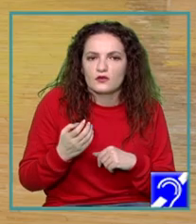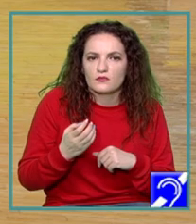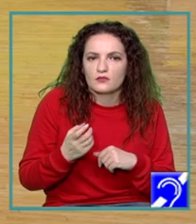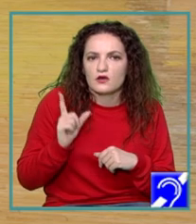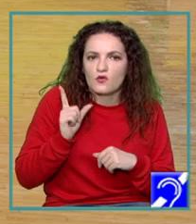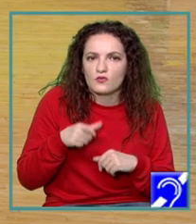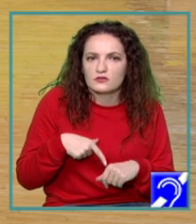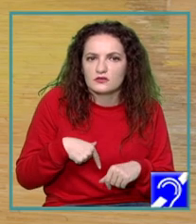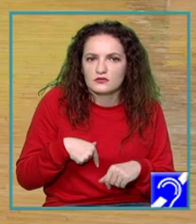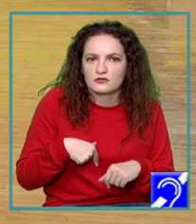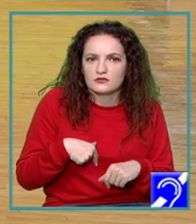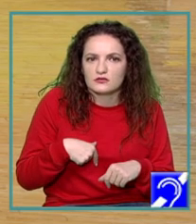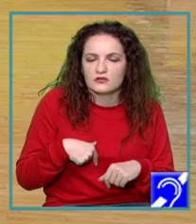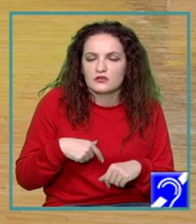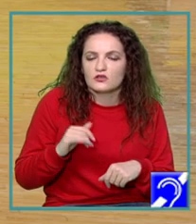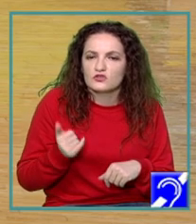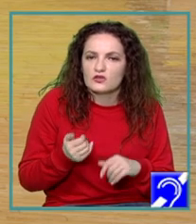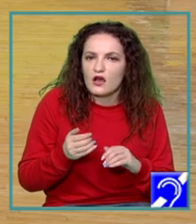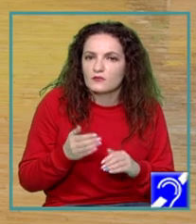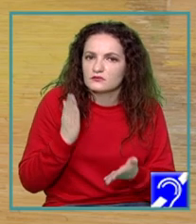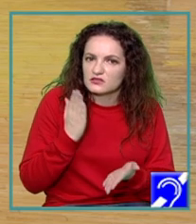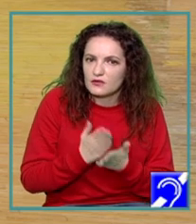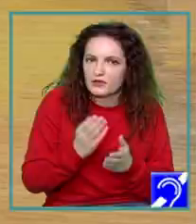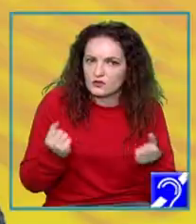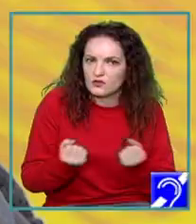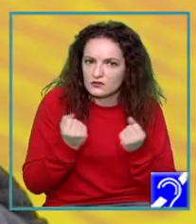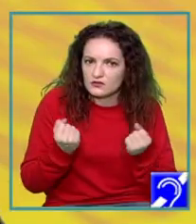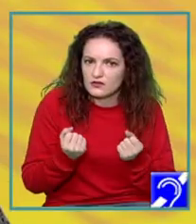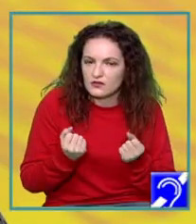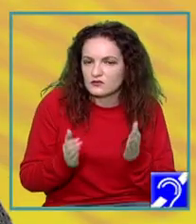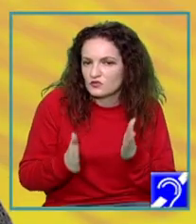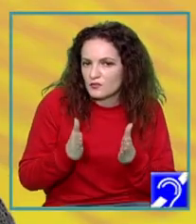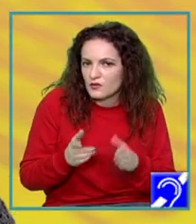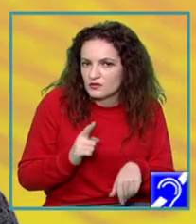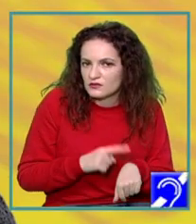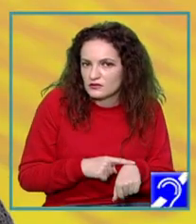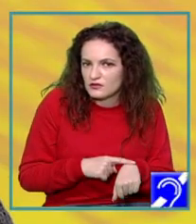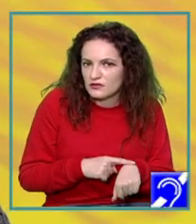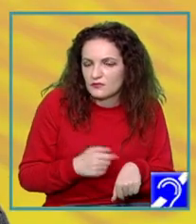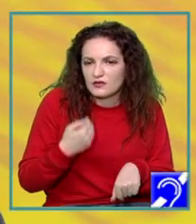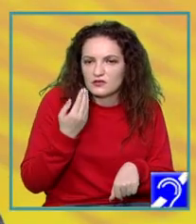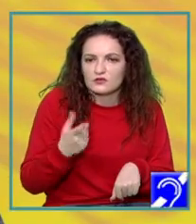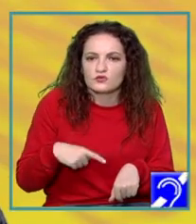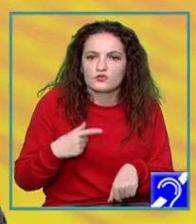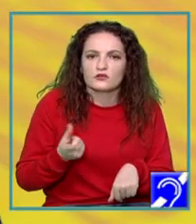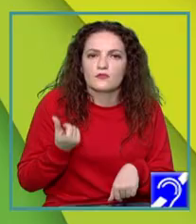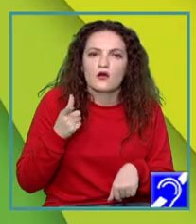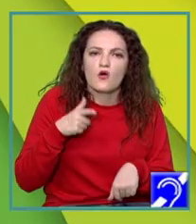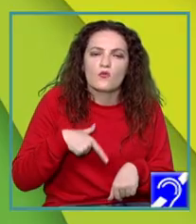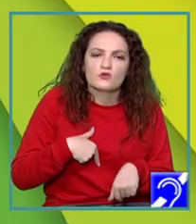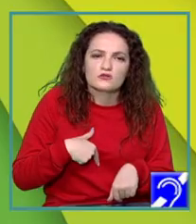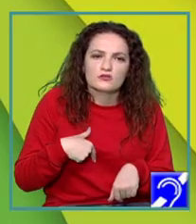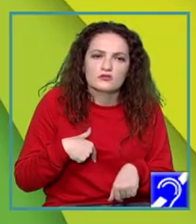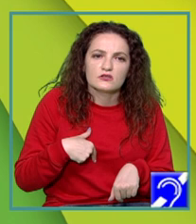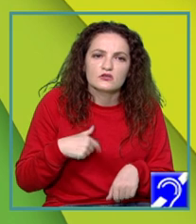și ne planificasem să desfășurăm o activitate într-un anumit interval de timp, când intervine oboseala o îmi desfășura într